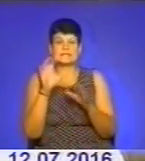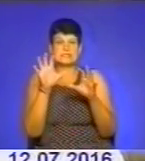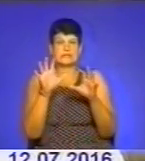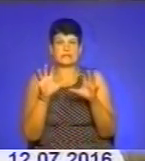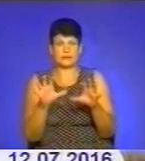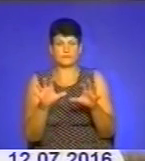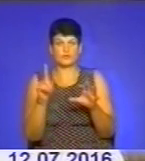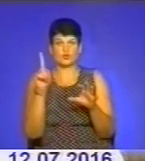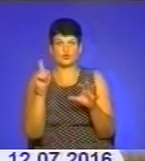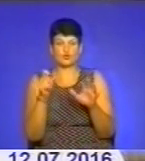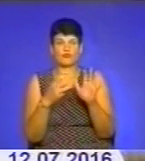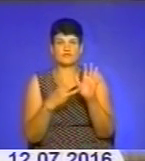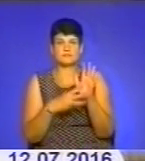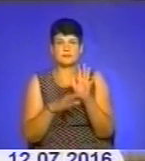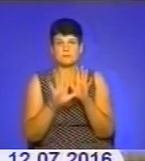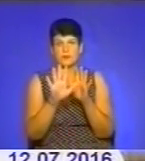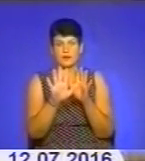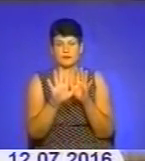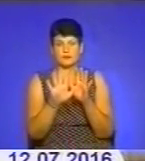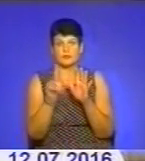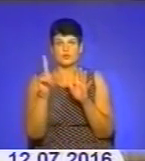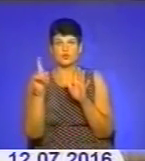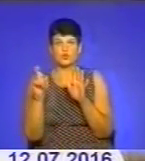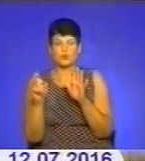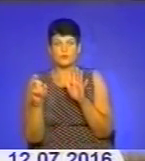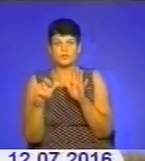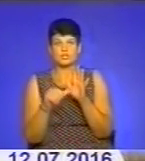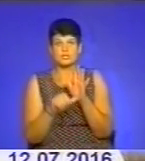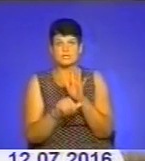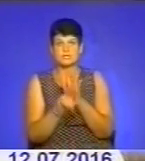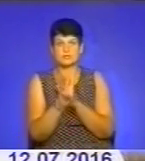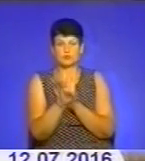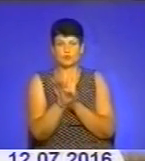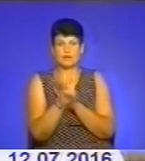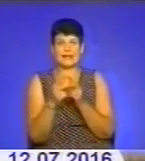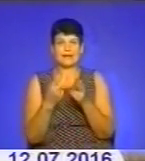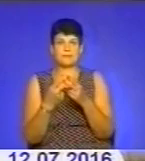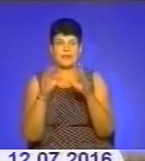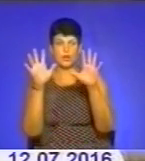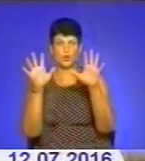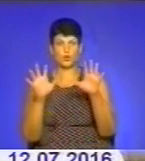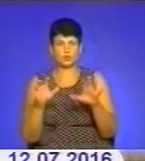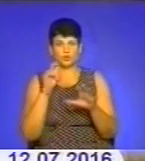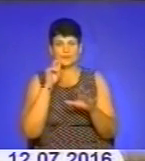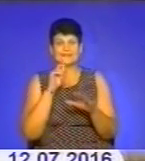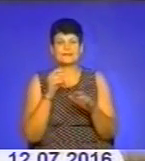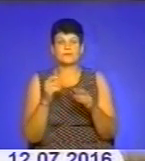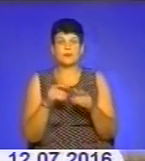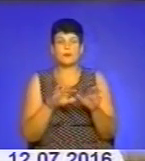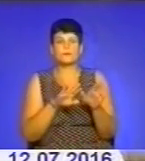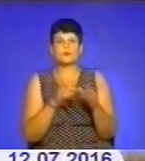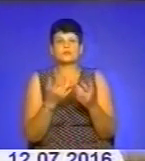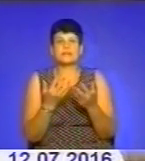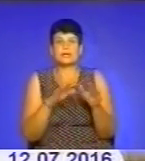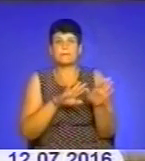185 та 162 КПК України. Всіх чоловік після вчинення